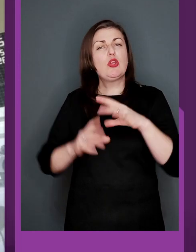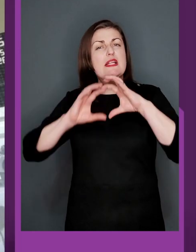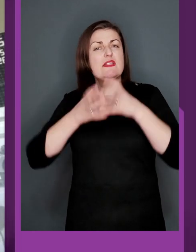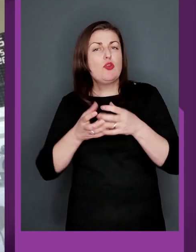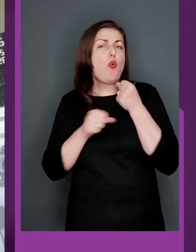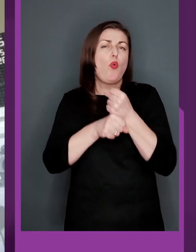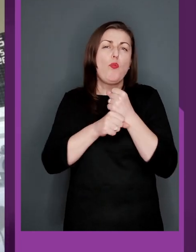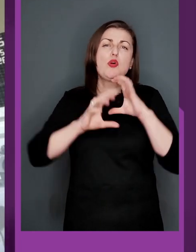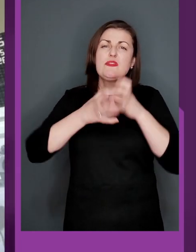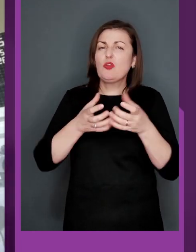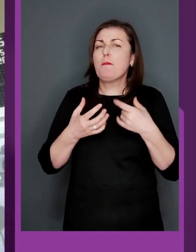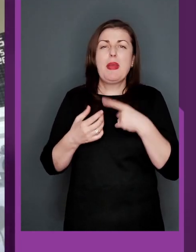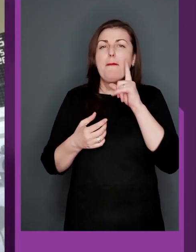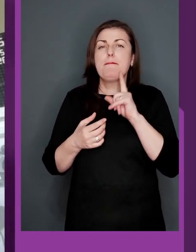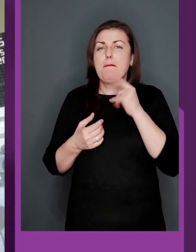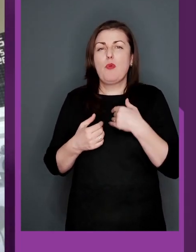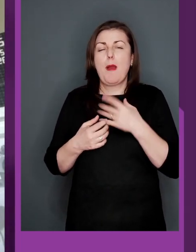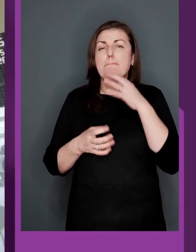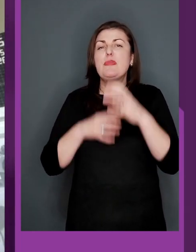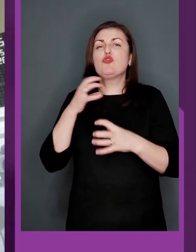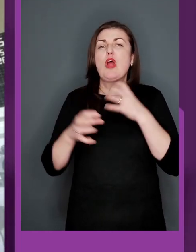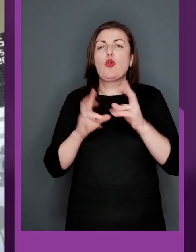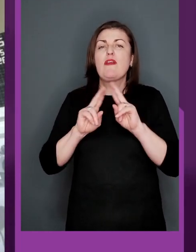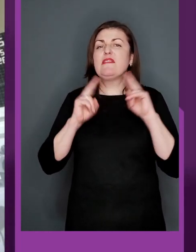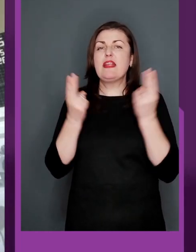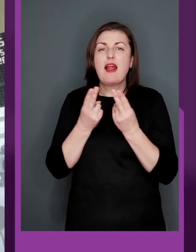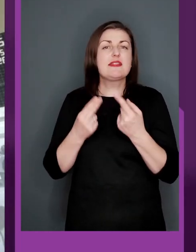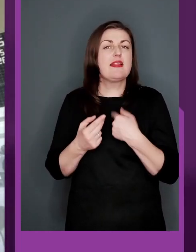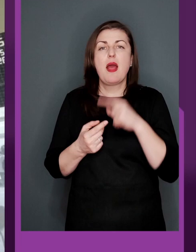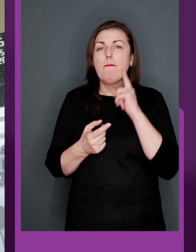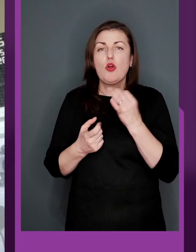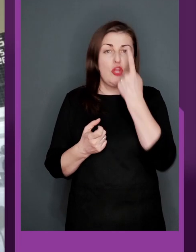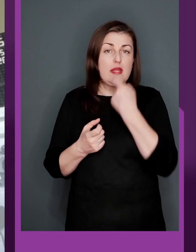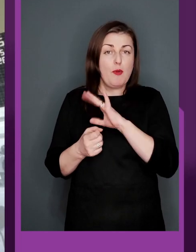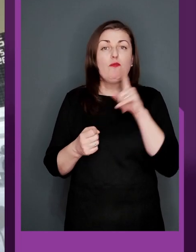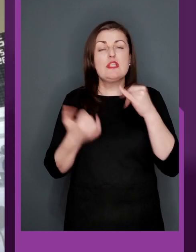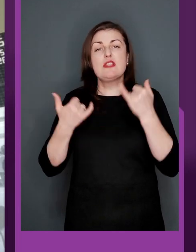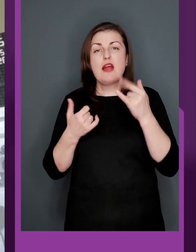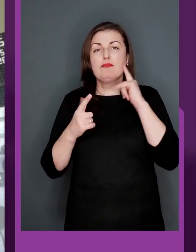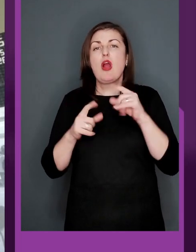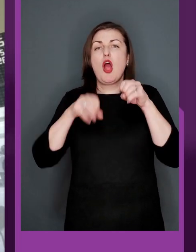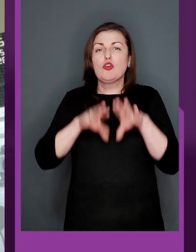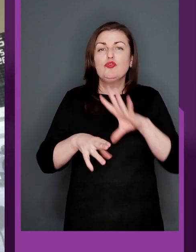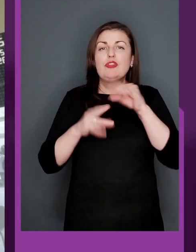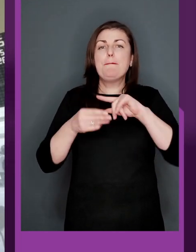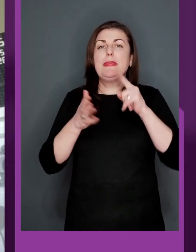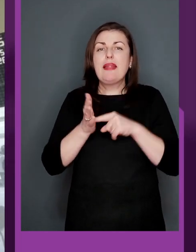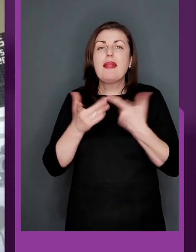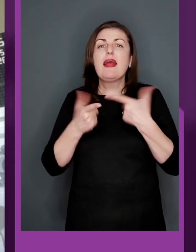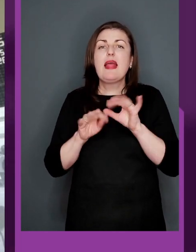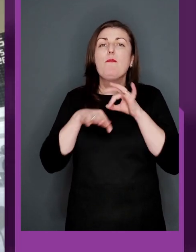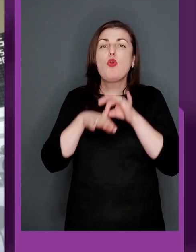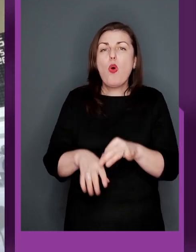чемпіонат світу, чи то кубок світу. Ми, на жаль, ще нам міжнародна федерація ще цього не повідомила. Вони зараз там узгоджують всі питання,